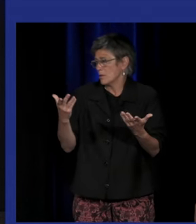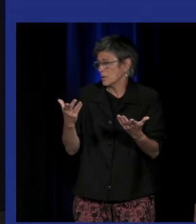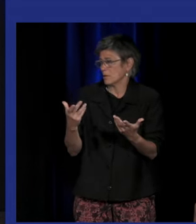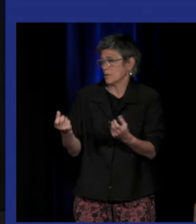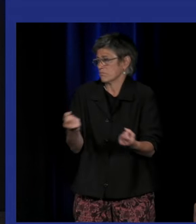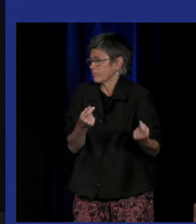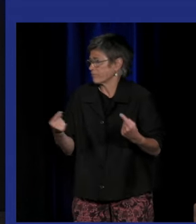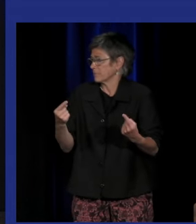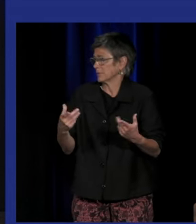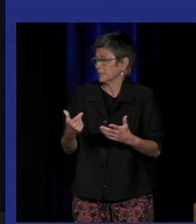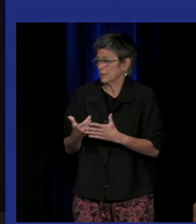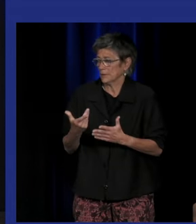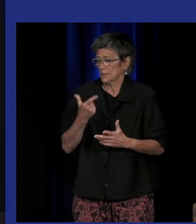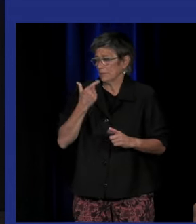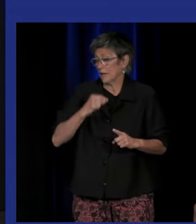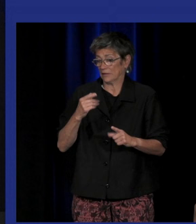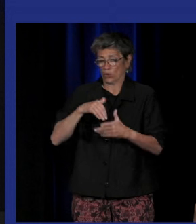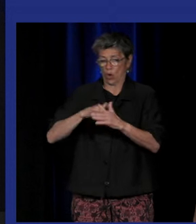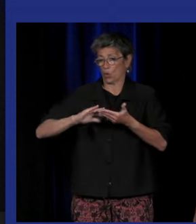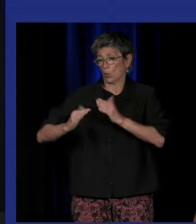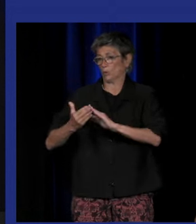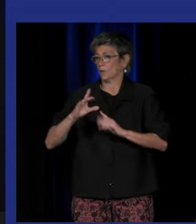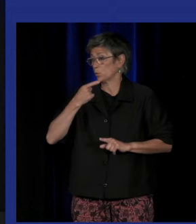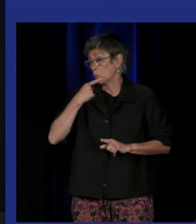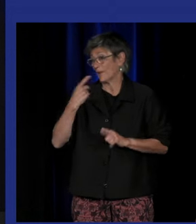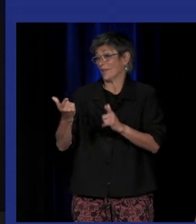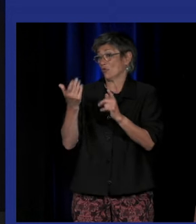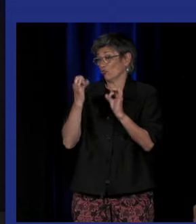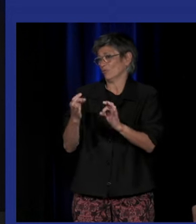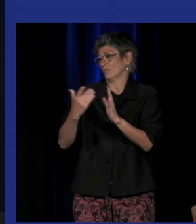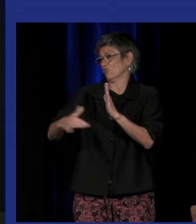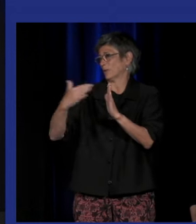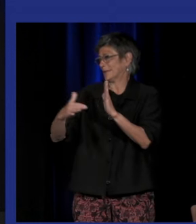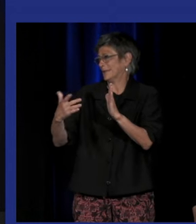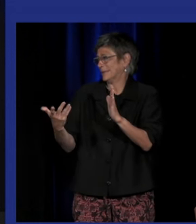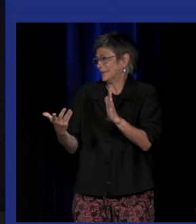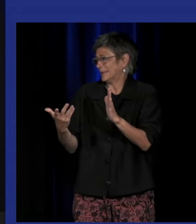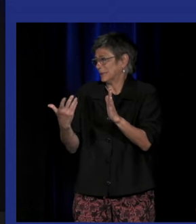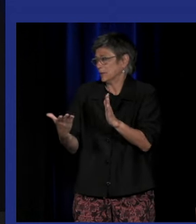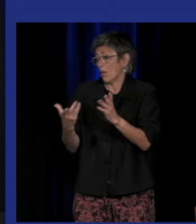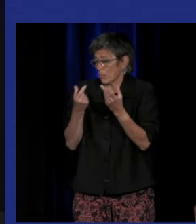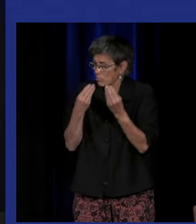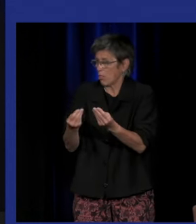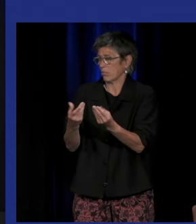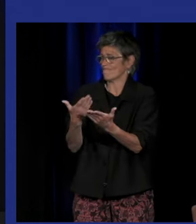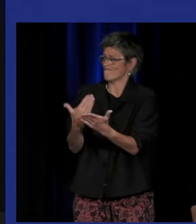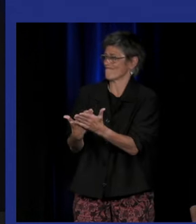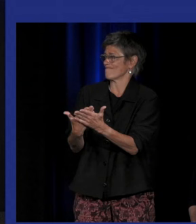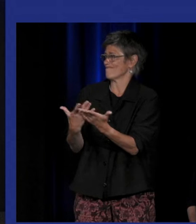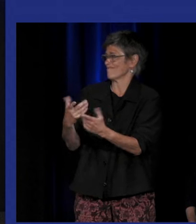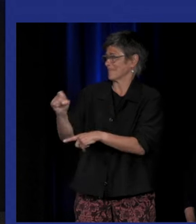la question dans la communauté sourde et donc le chants-signe disons pose des